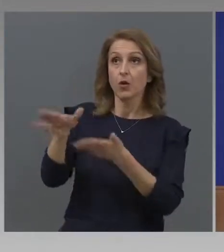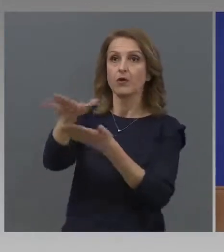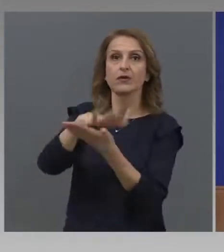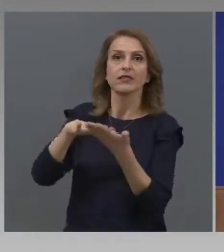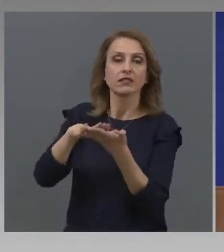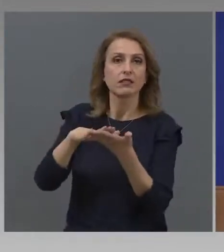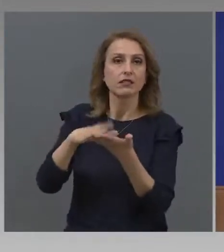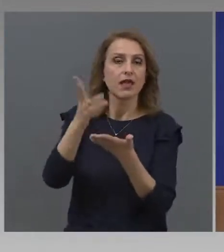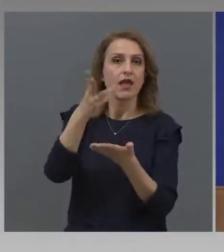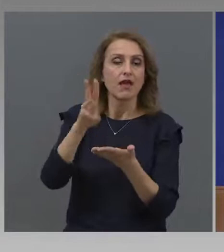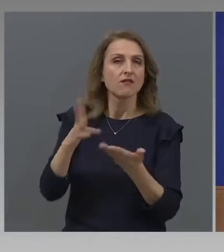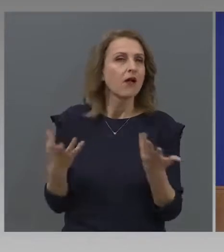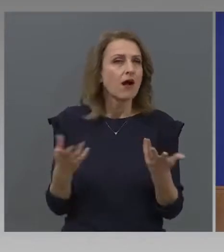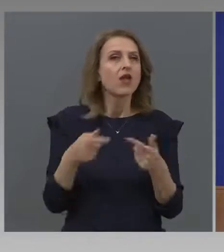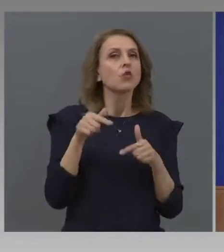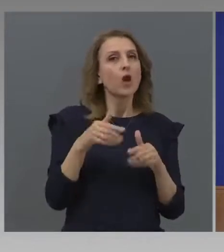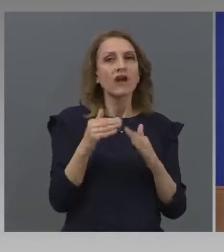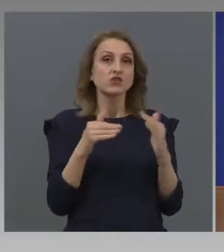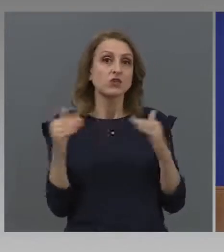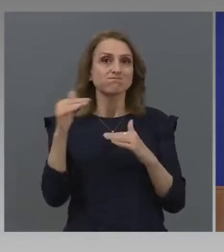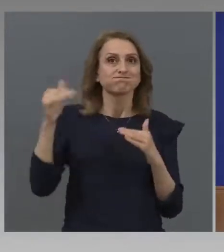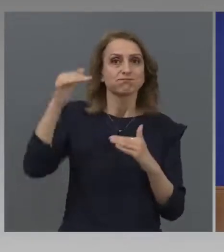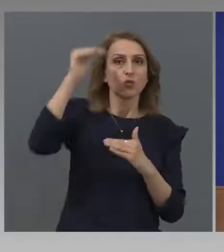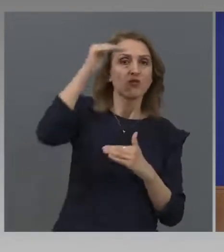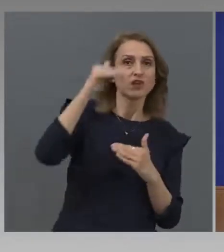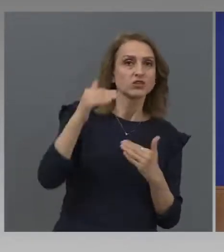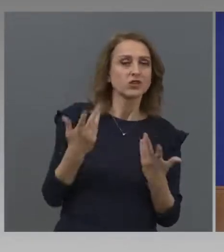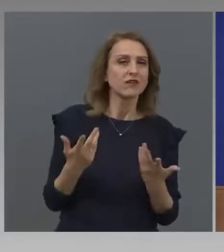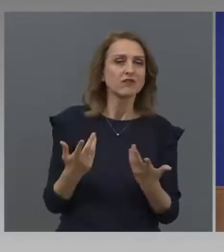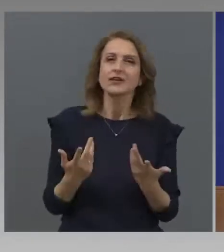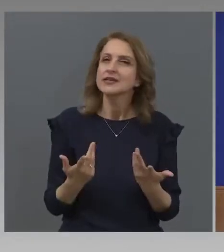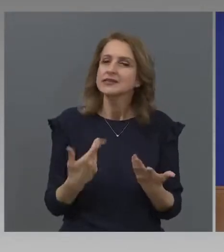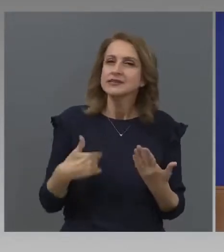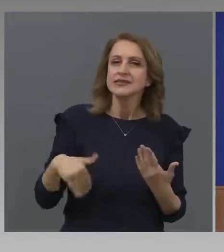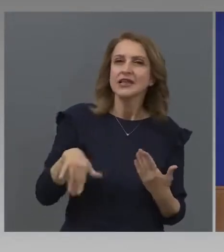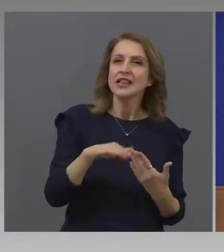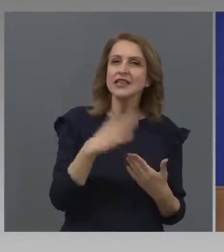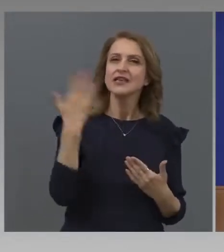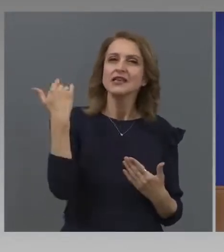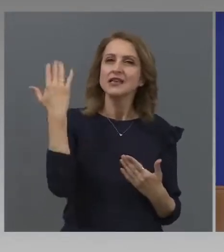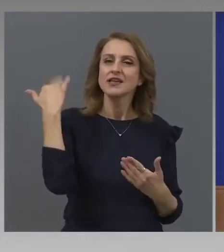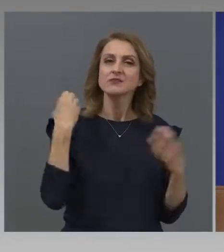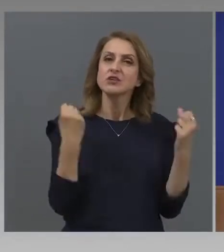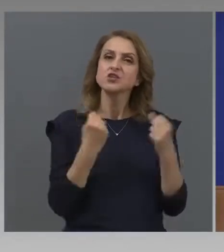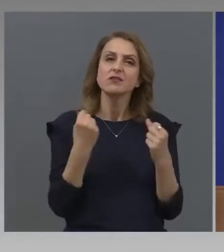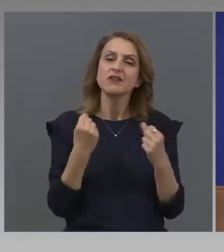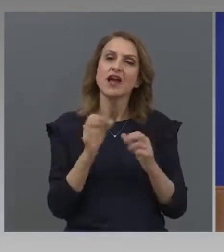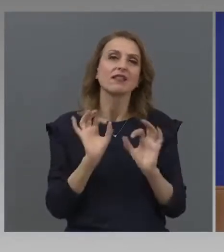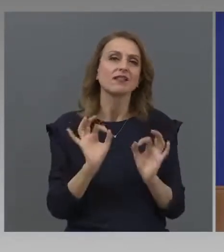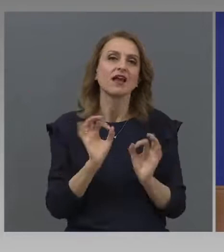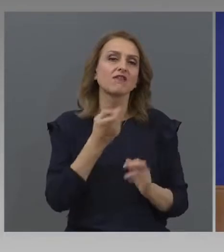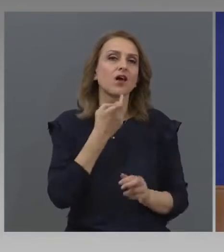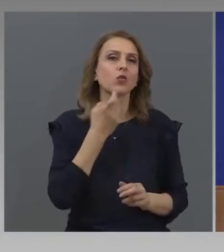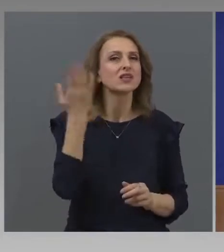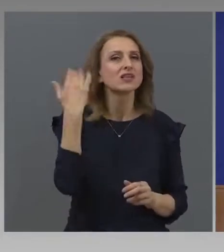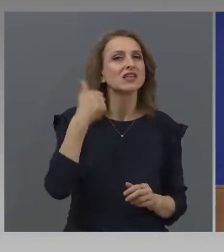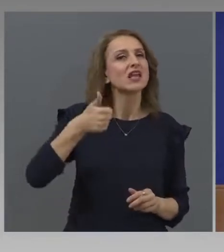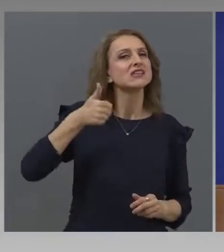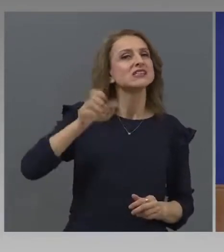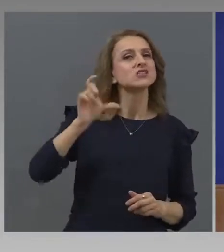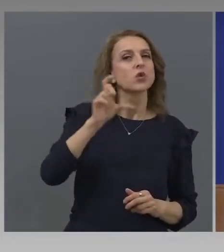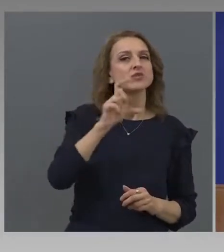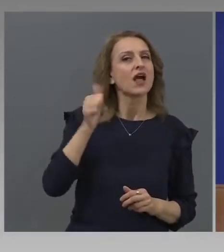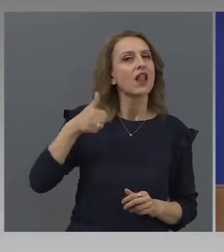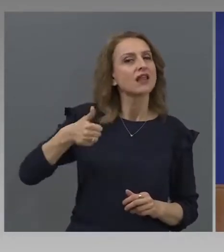Тогава извизда спекулата. Понеже ние сме живели само в такива години. Годините на социализм. И тогава, примерно,